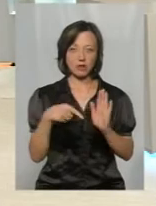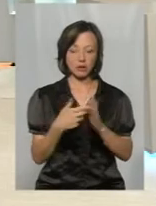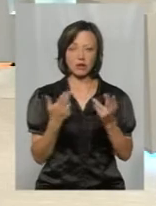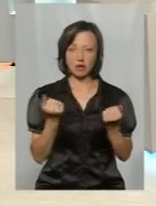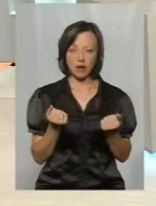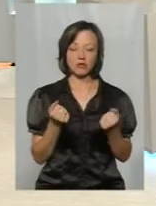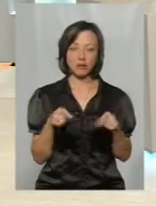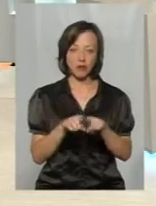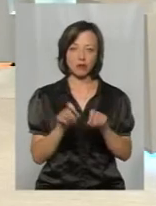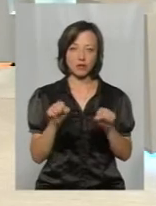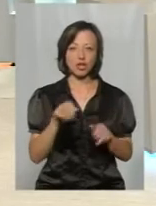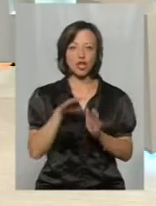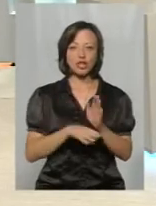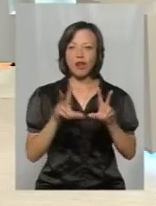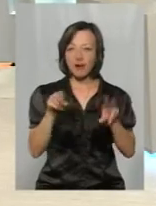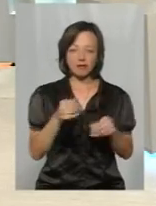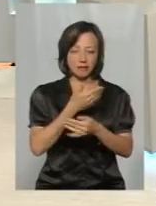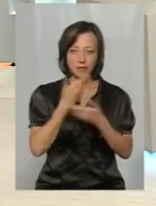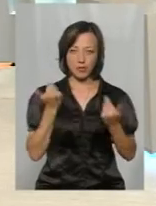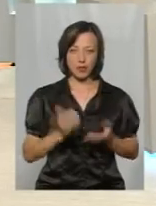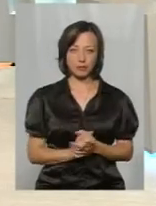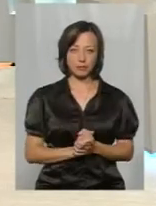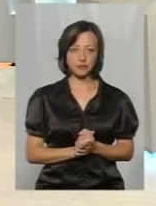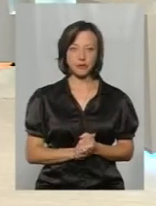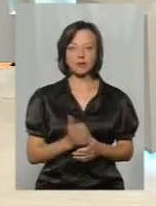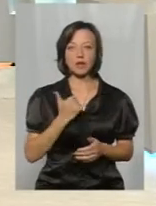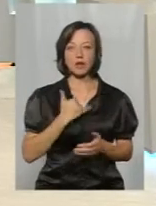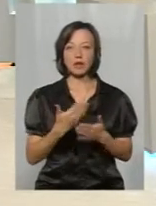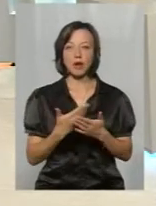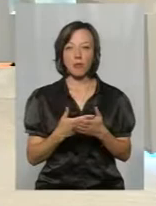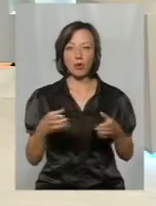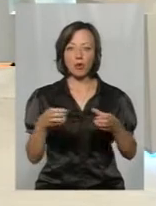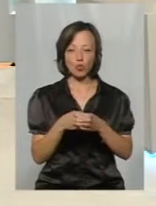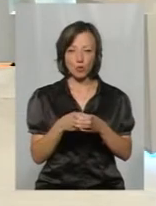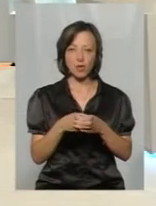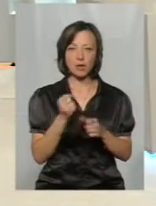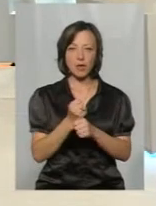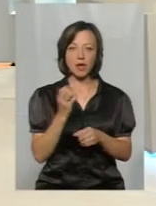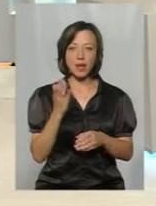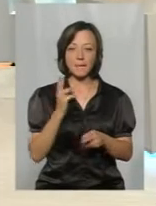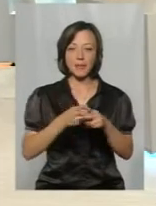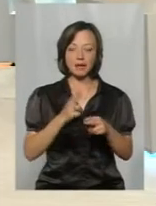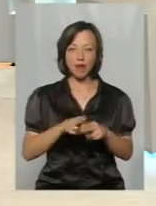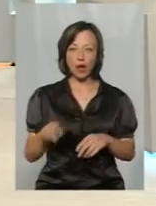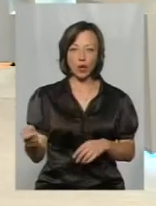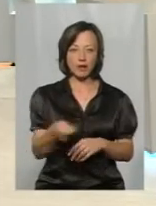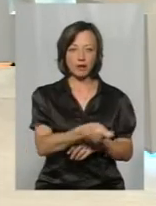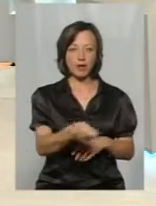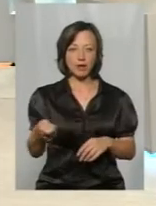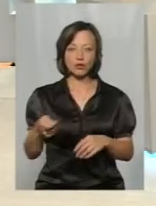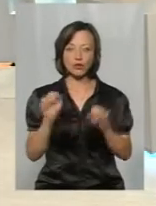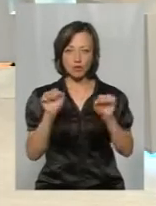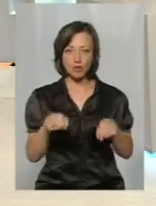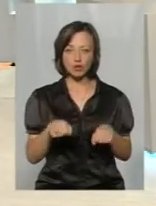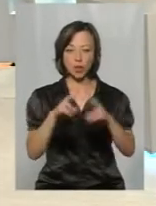гарантії ніхто не дасть. Найгірше, що гарантії ніхто не дасть. У нас, наприклад, в групі предметних робіт є металодетектори, якими